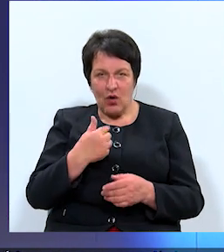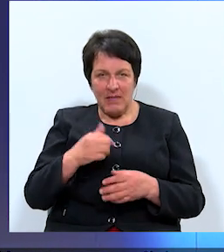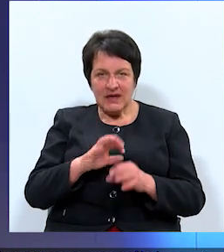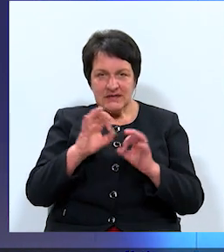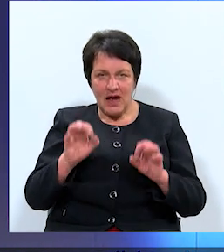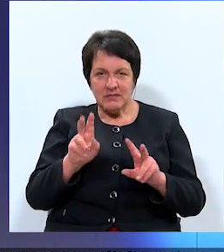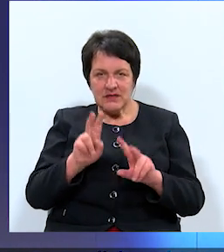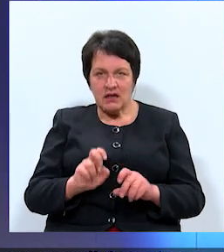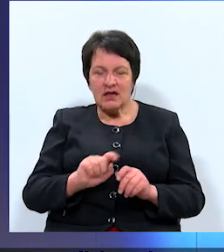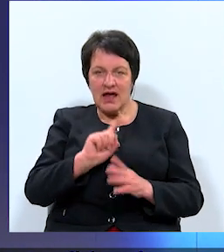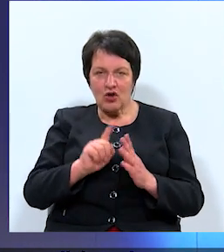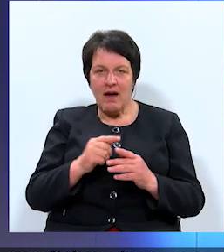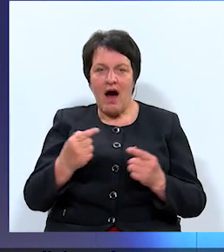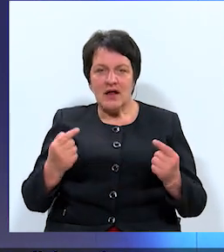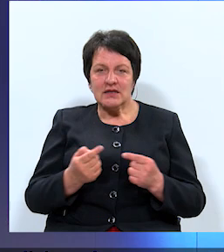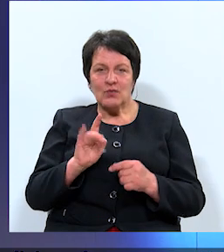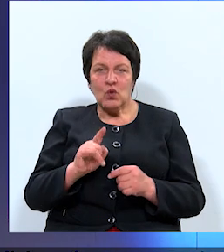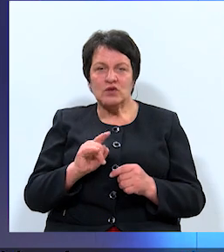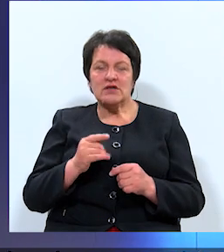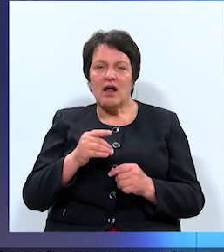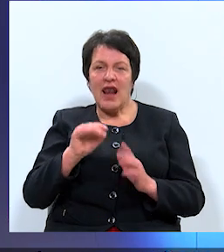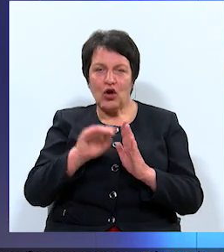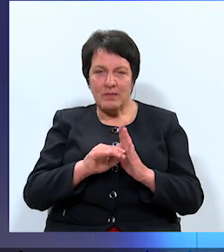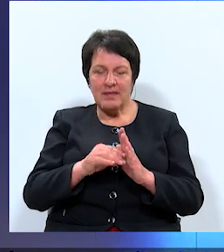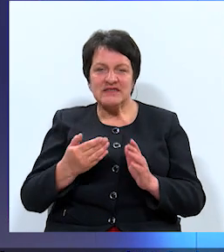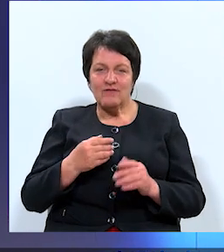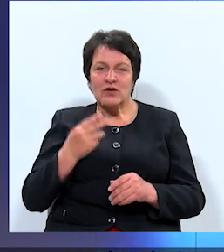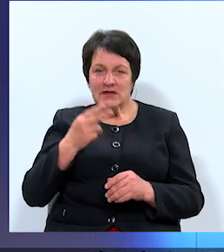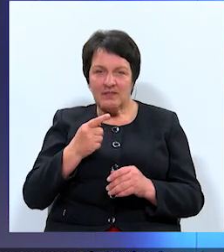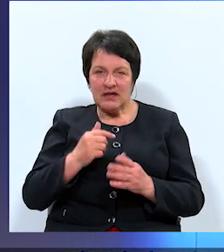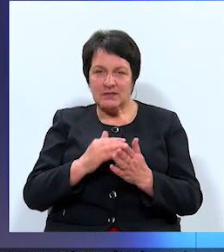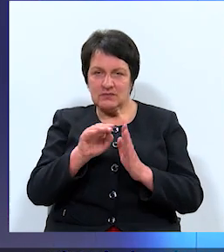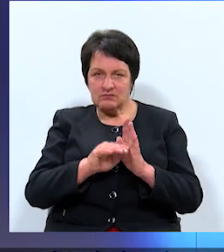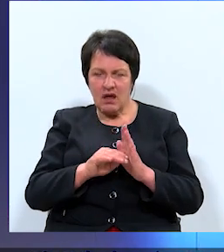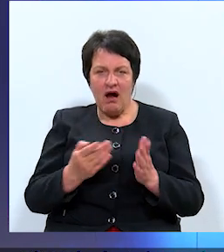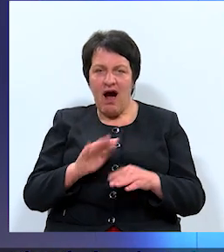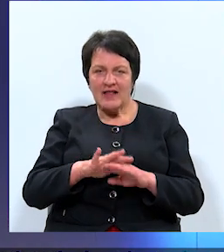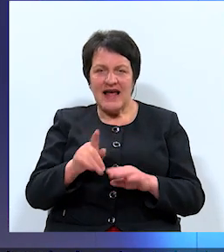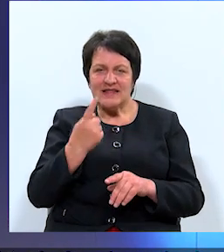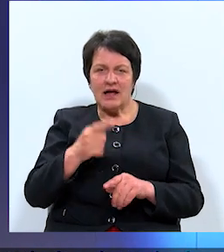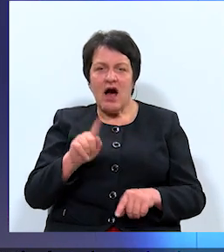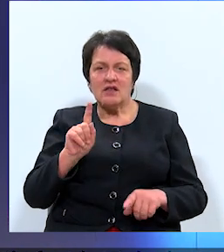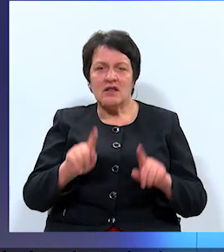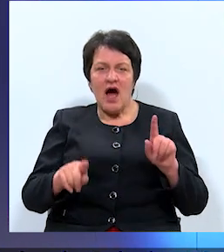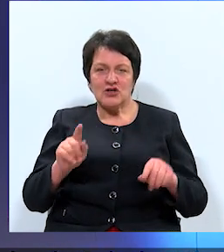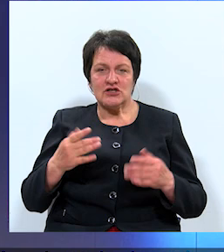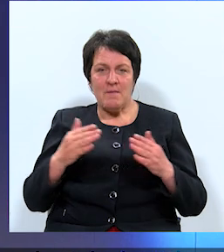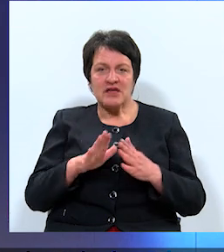attiecībā uz likumībām dzīvokļu komunālā saimniecības uzņēmumā, kādēļ tikai dažas mājas piesakās,